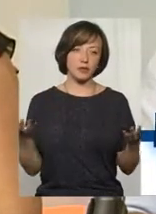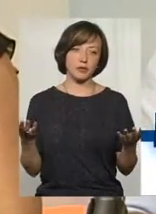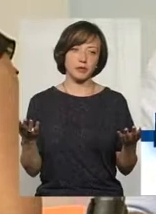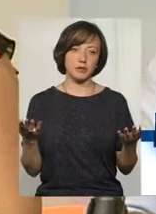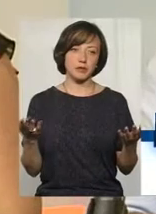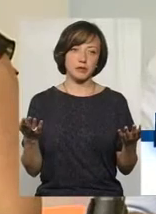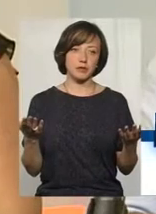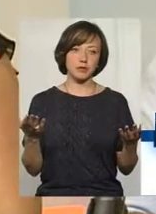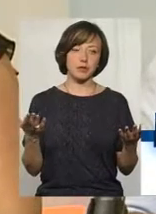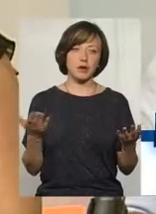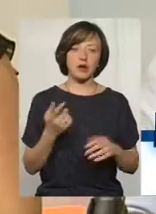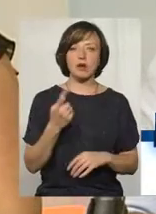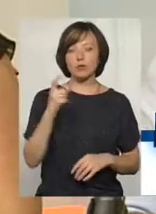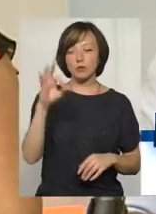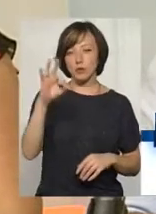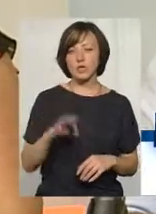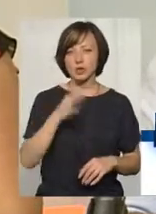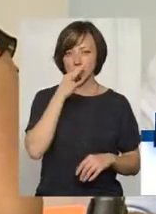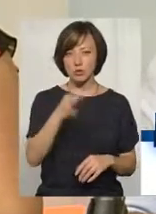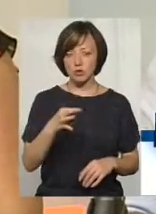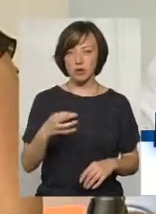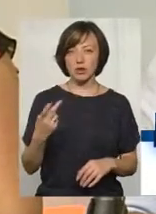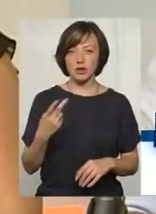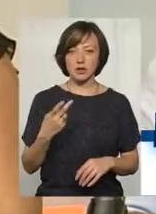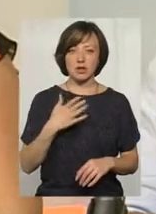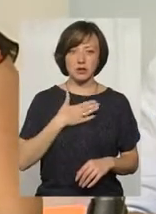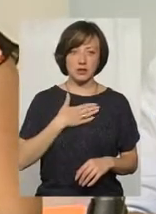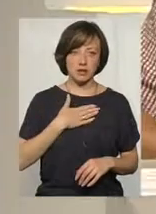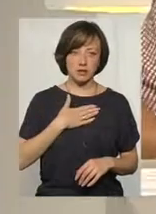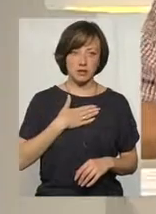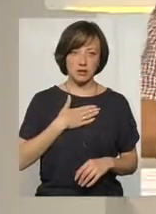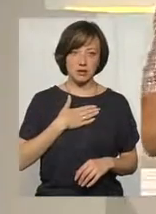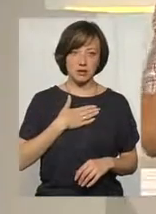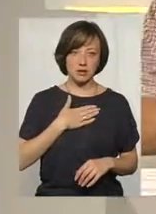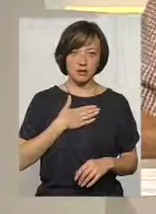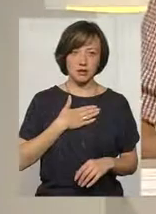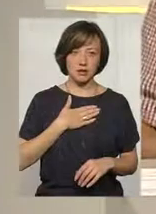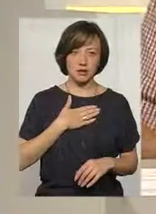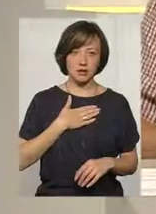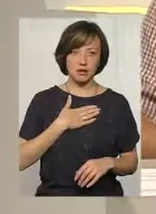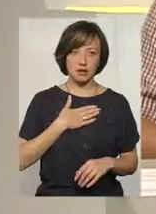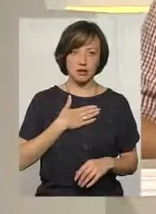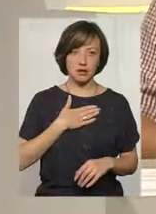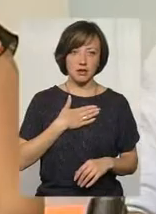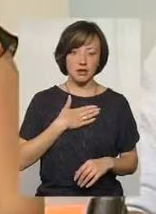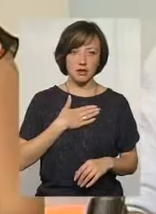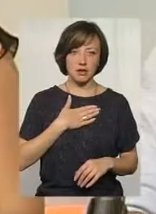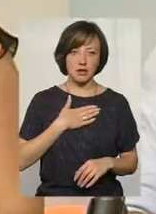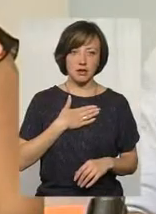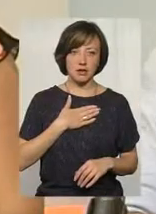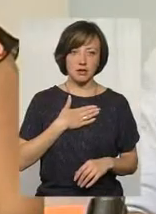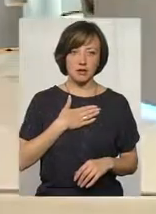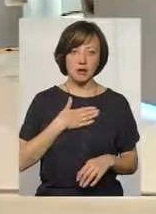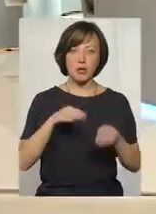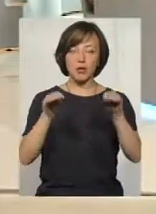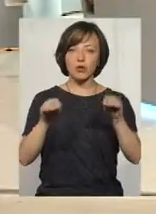Ну, однозначно скажу і за себе, і за свою фрацію. Ви утрималися, а Жданов був впроти. Це от протокол.